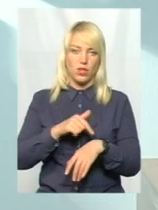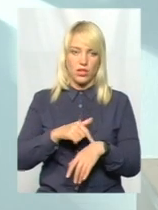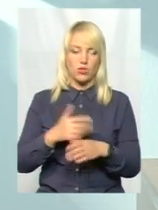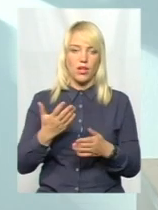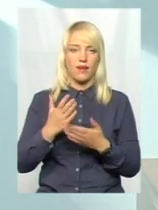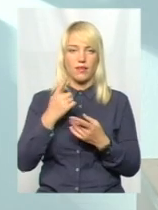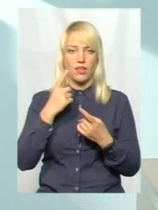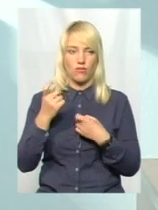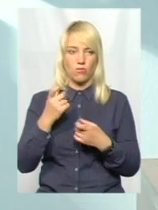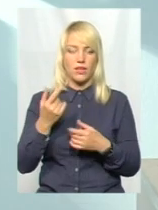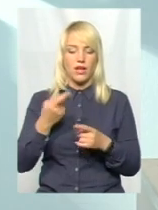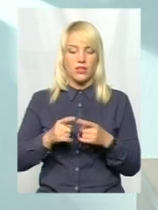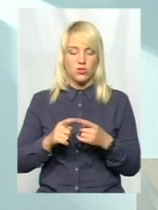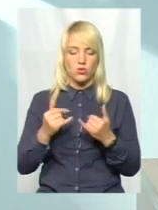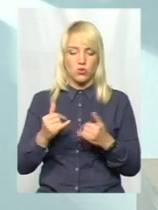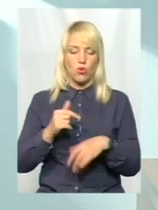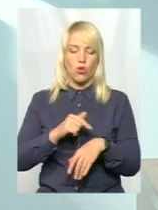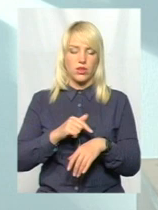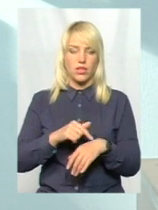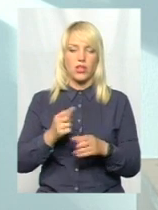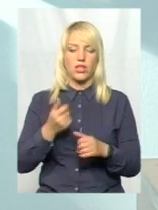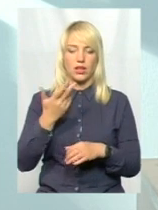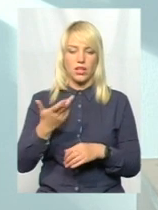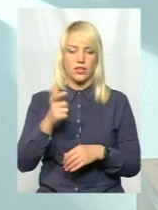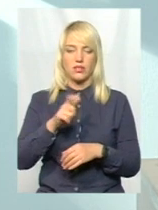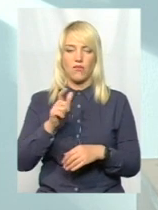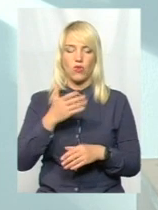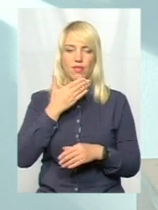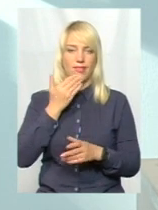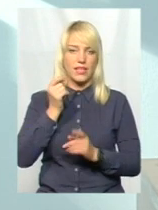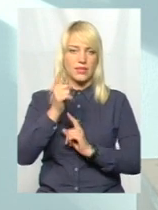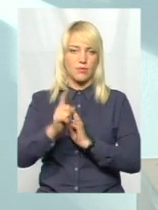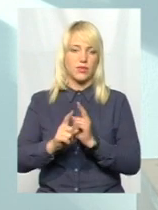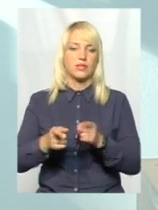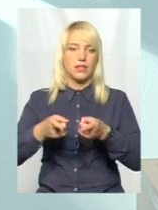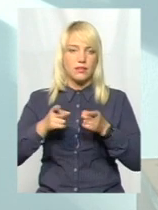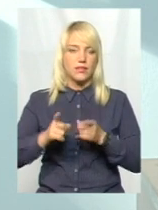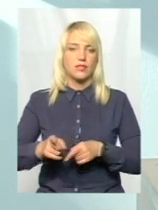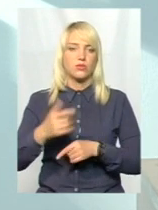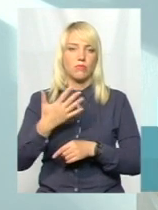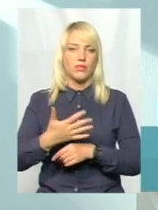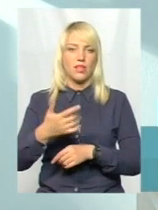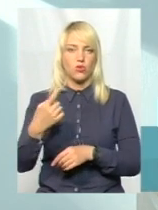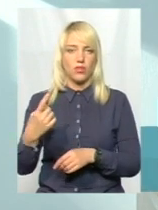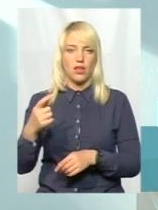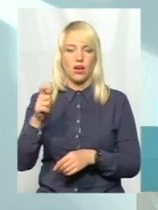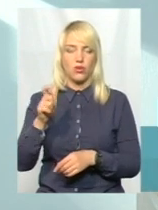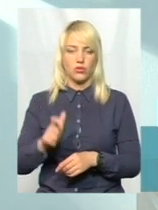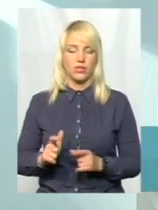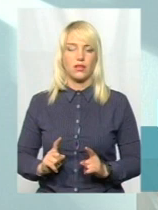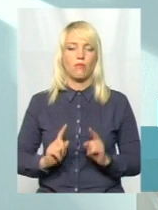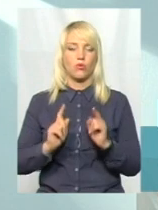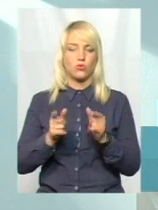годину кількість хворих людей не змінилася. Дійсно, 51 людина поступила із захворюванням і